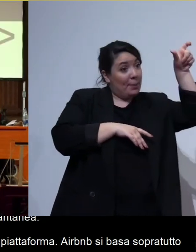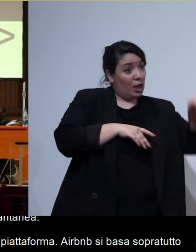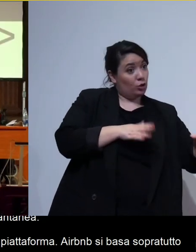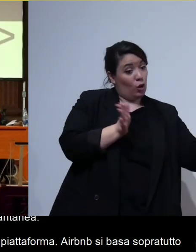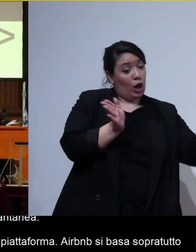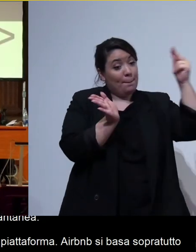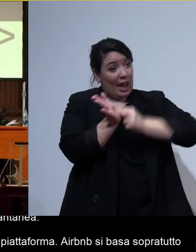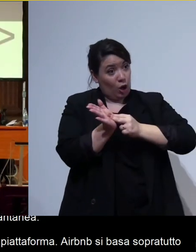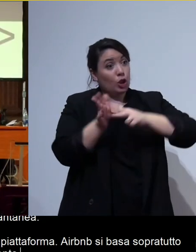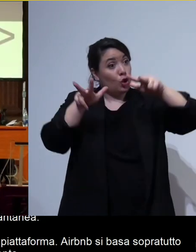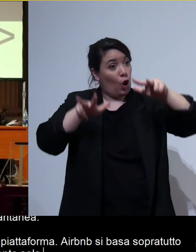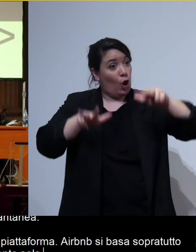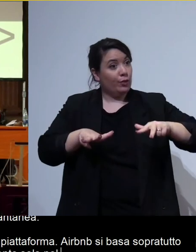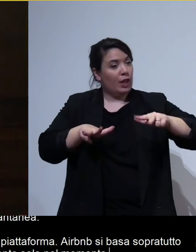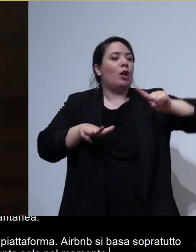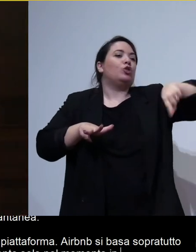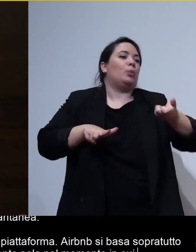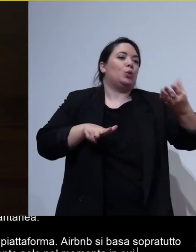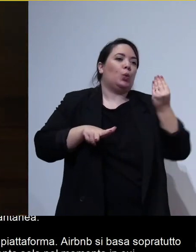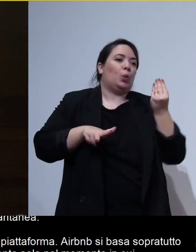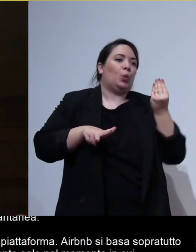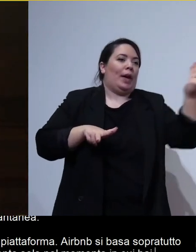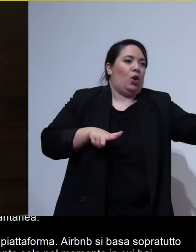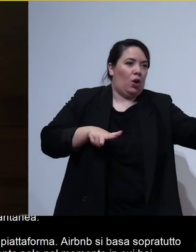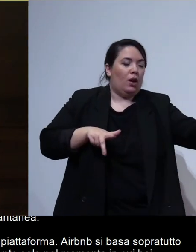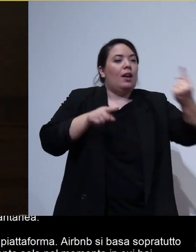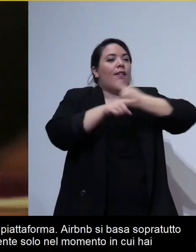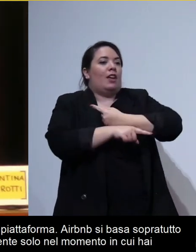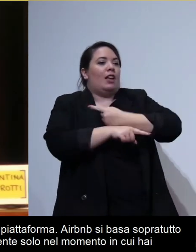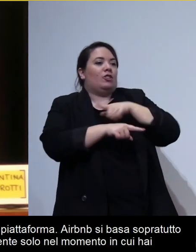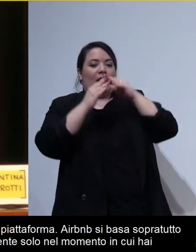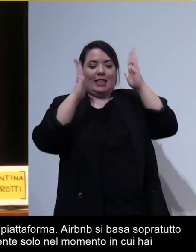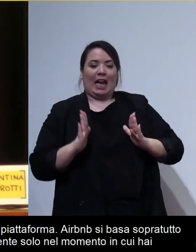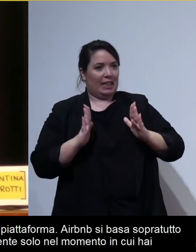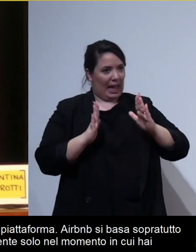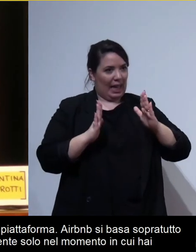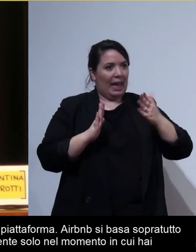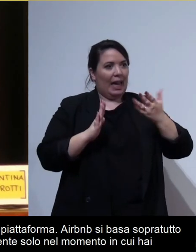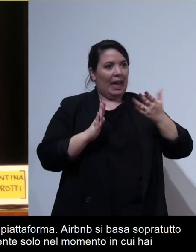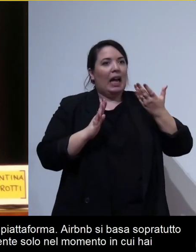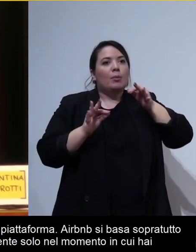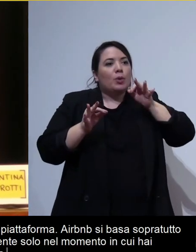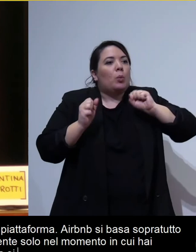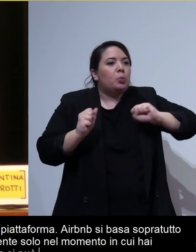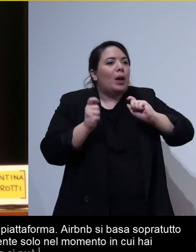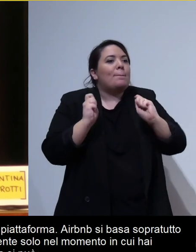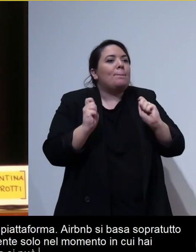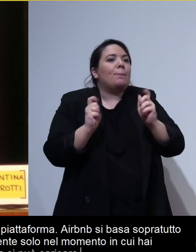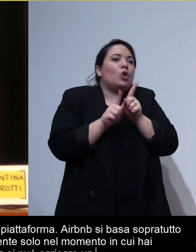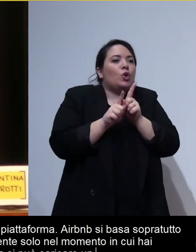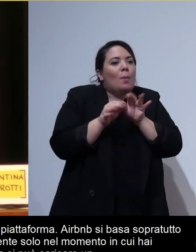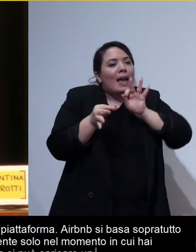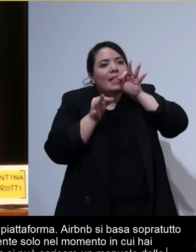prenotazione per quanto riguarda le indicazioni della casa si può caricare un manuale della casa per cui tutte le